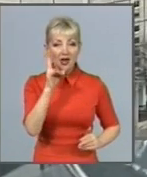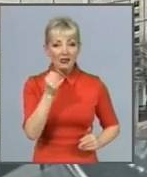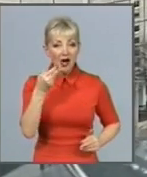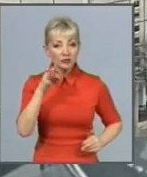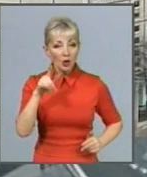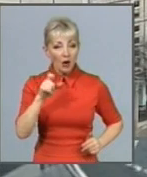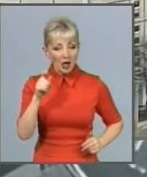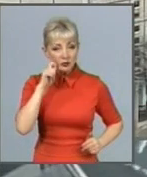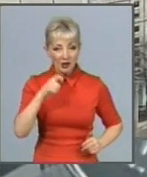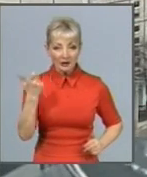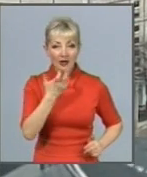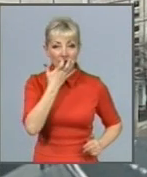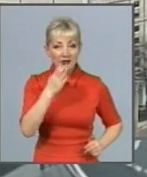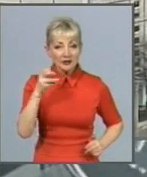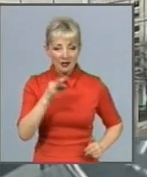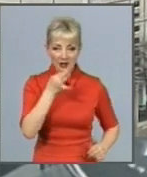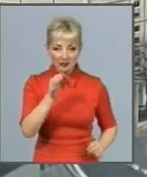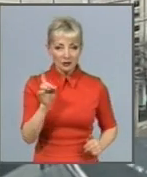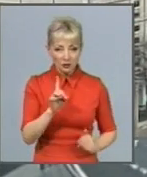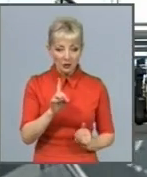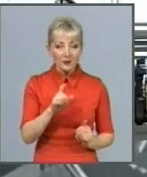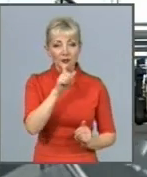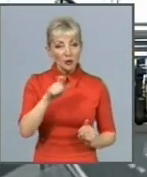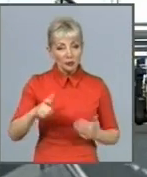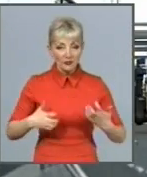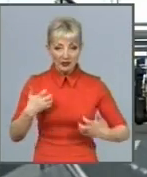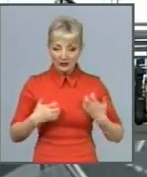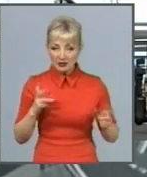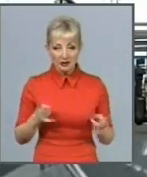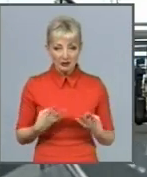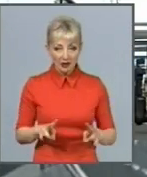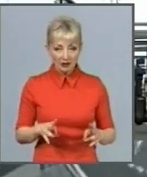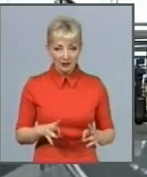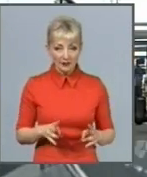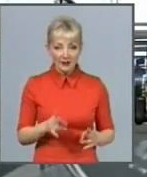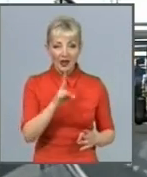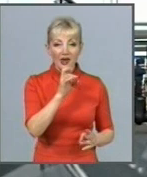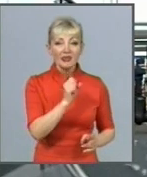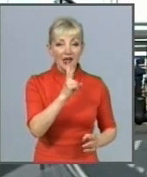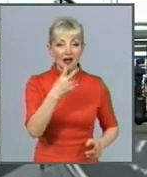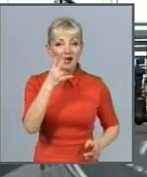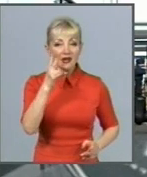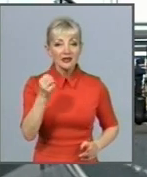натомість запевнили, що містянам хвилюватись немає чого. НАК «Нафтогаз» торопиться. Дело в тому, що